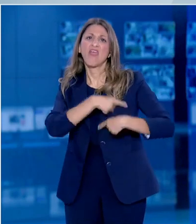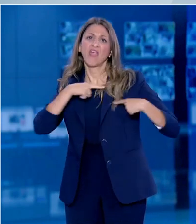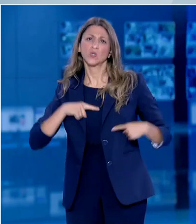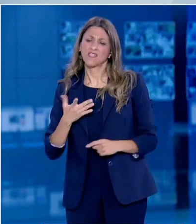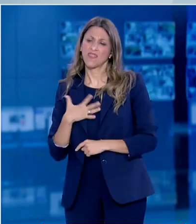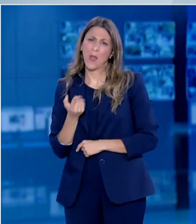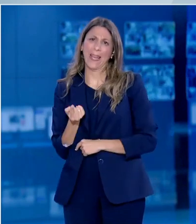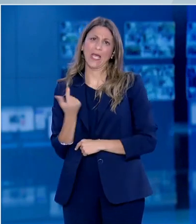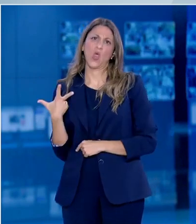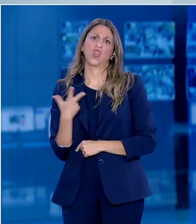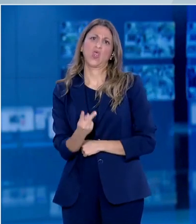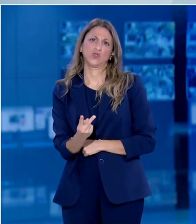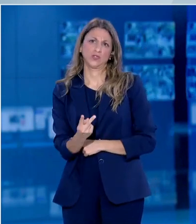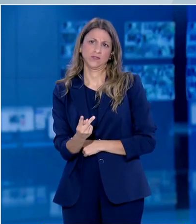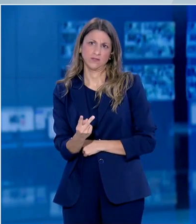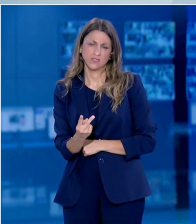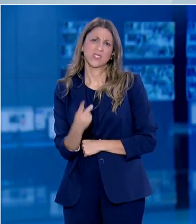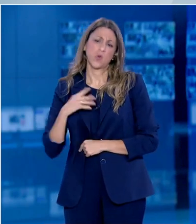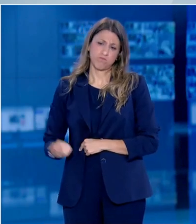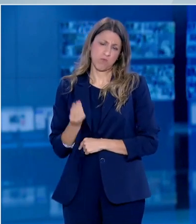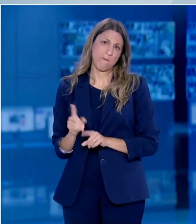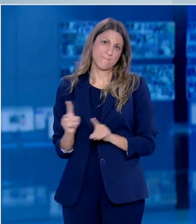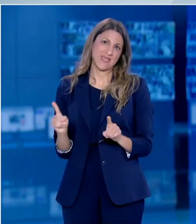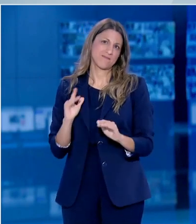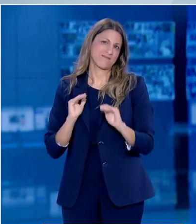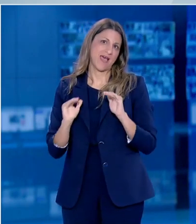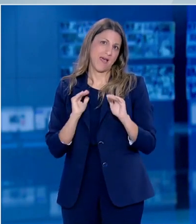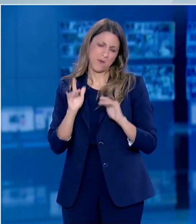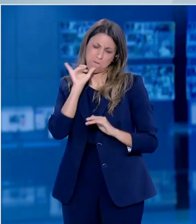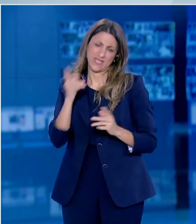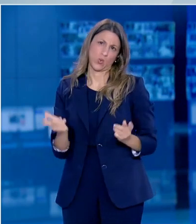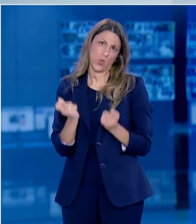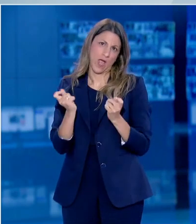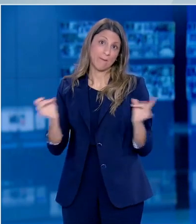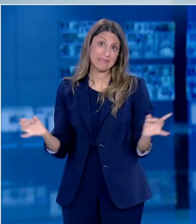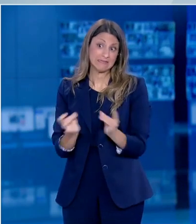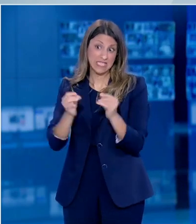την καλύτερη ανάπτυξη αντισωμάτων χωρίς παρενέργειες, κάτι που γίνεται πάντα με τα εμβόλια.